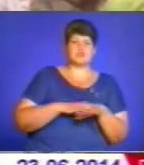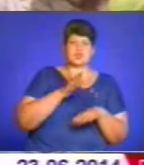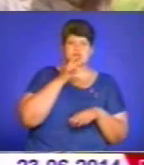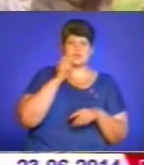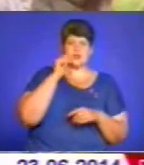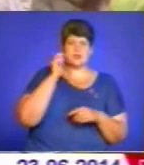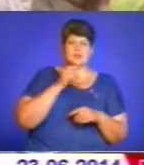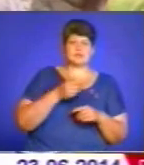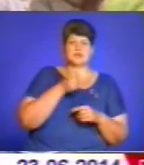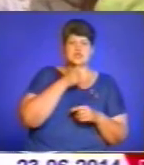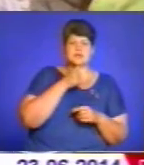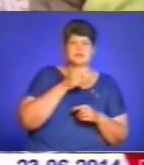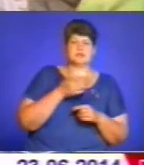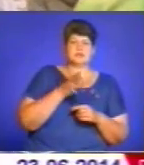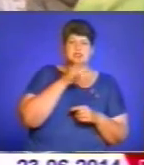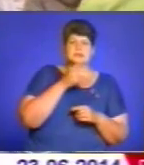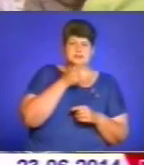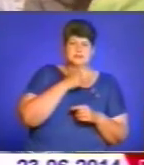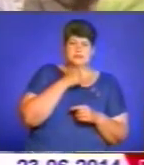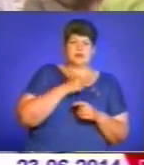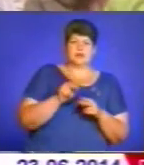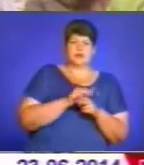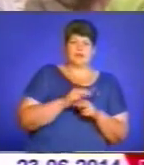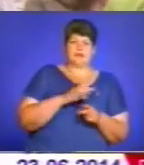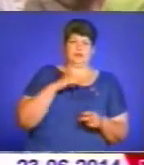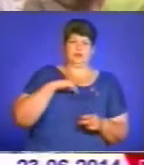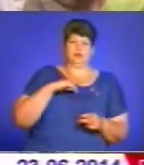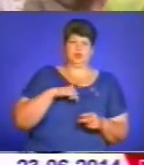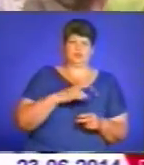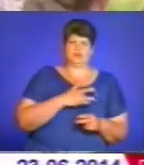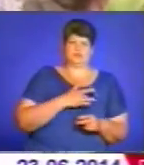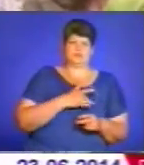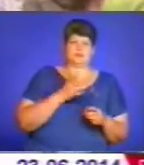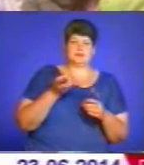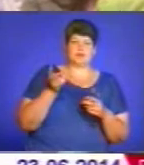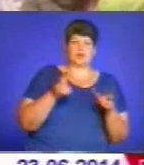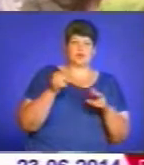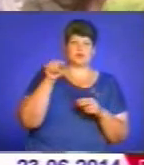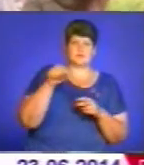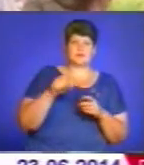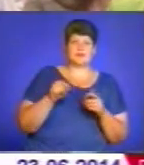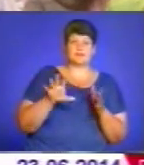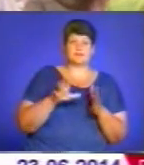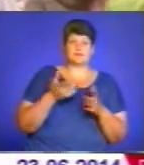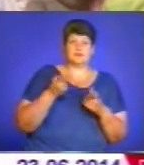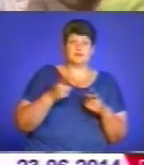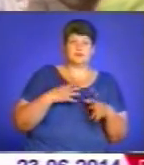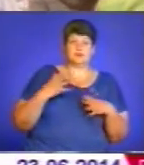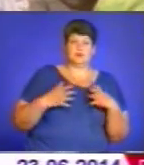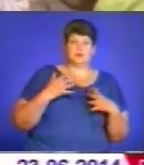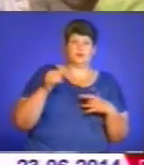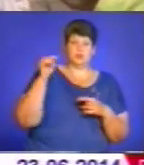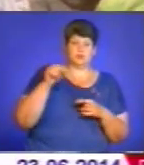випробування. І лікувати душу, лікувати серце, треба приходити в краєзнавчий музей. Бо така енергетика, як тут, я не знаю,